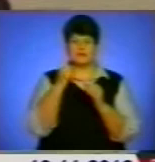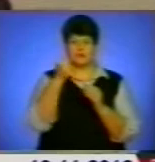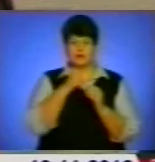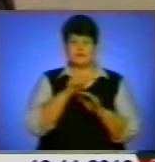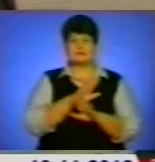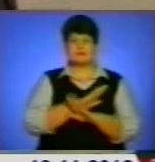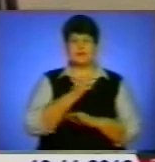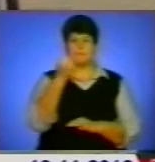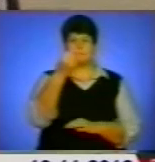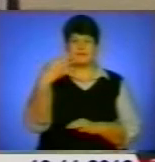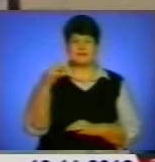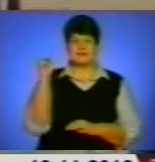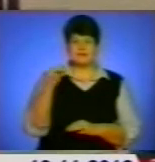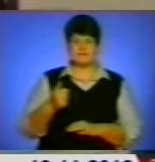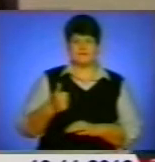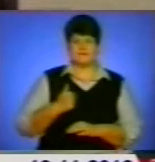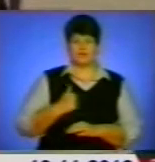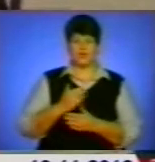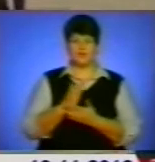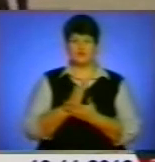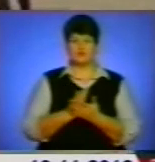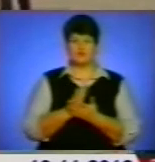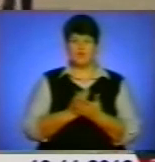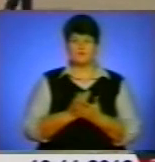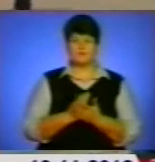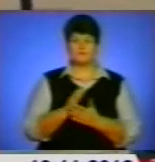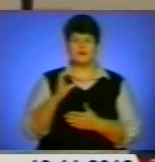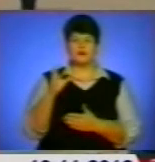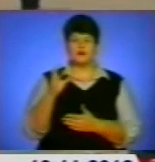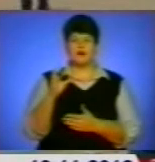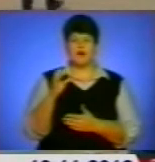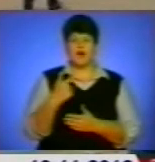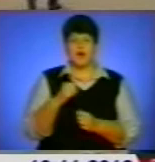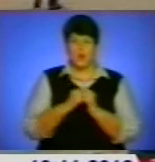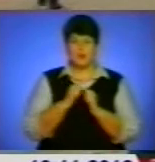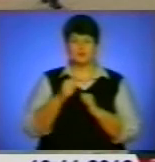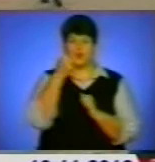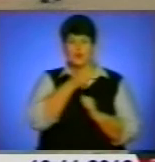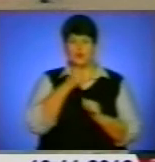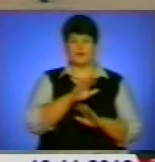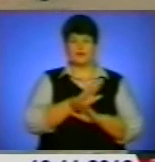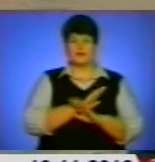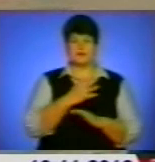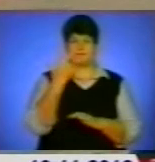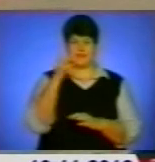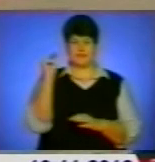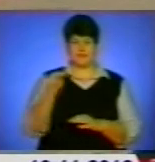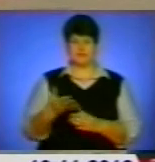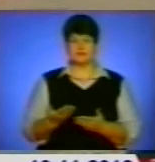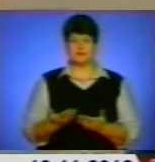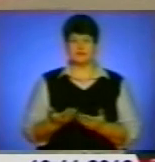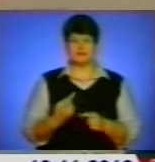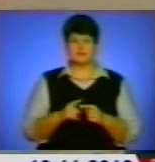15 тисяч військовослужбовців радянської армії. А кожного року в нас на дорогах гине біля 5 тисяч. Це досить зрозумі цифри,